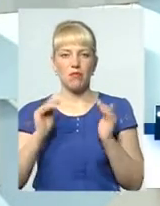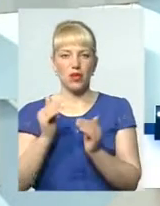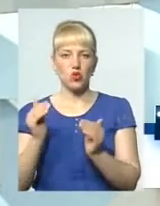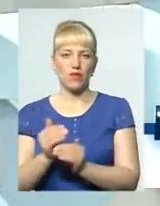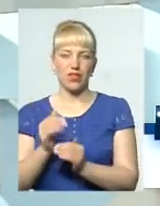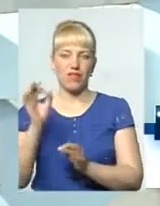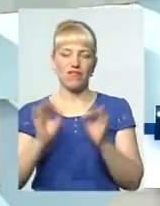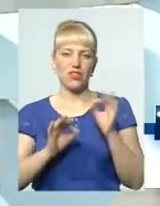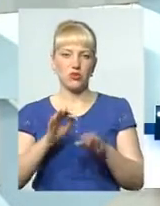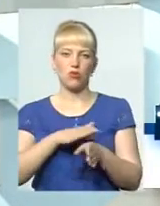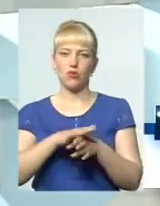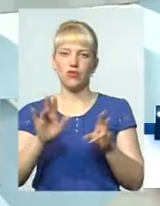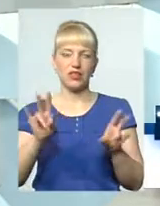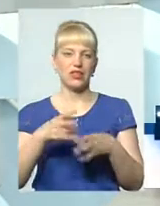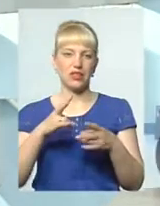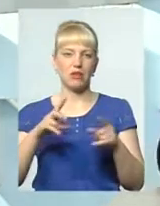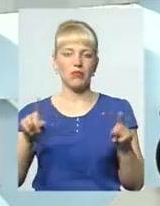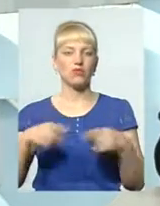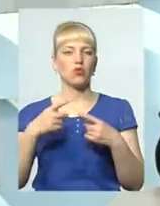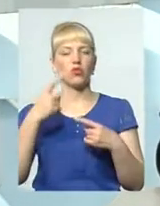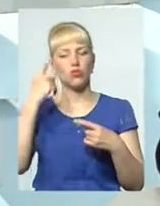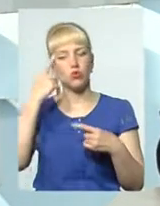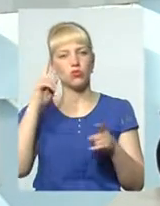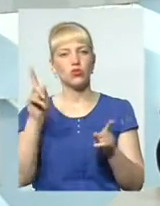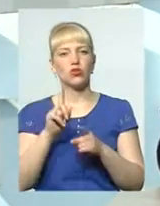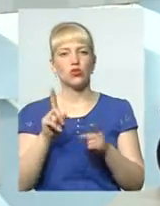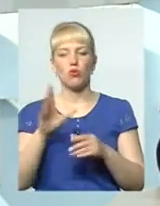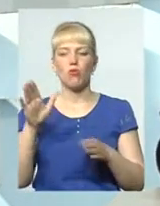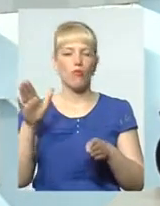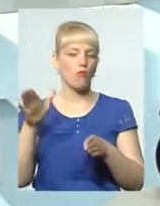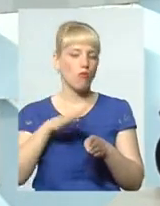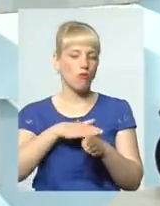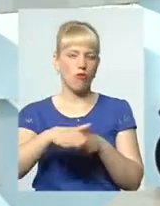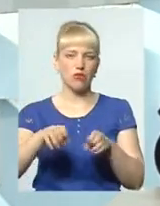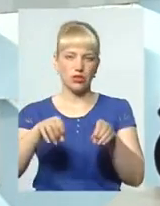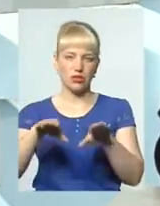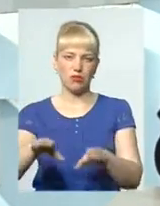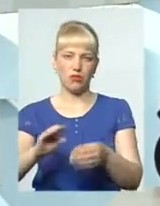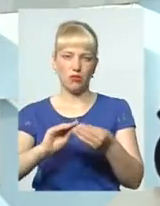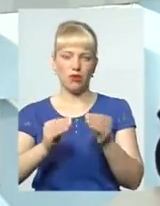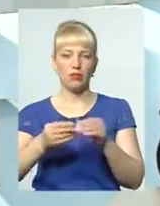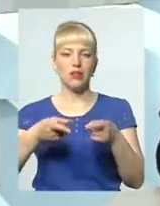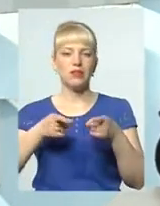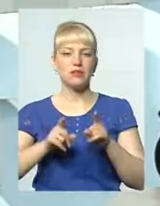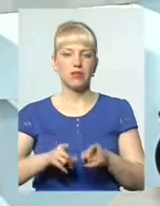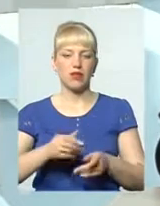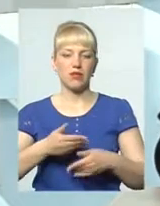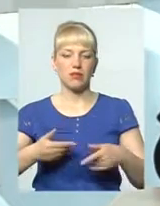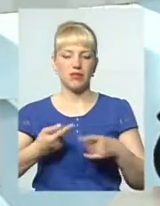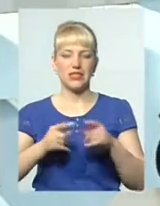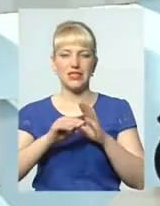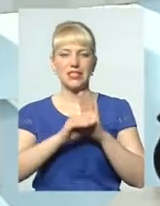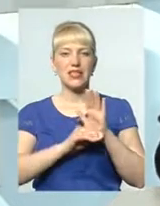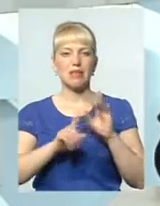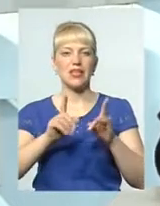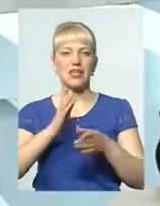Повністю не треба створювати собі ілюзії, що ми можемо повністю зняти якусь проблему. Насправді, ми можемо в цій системі, яка є